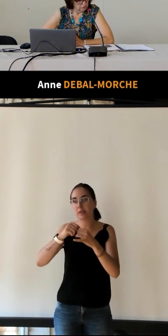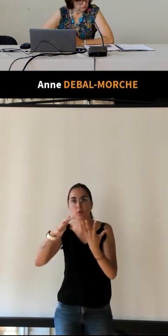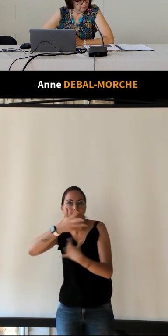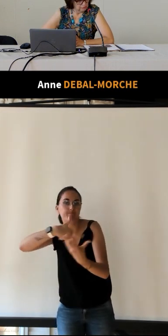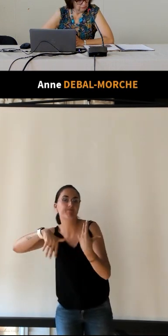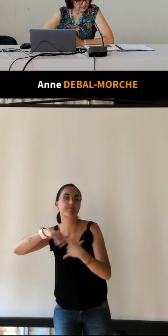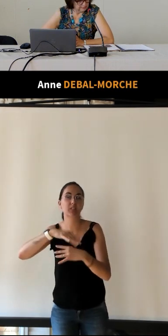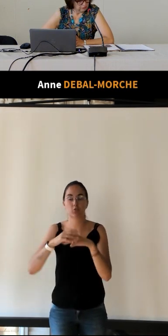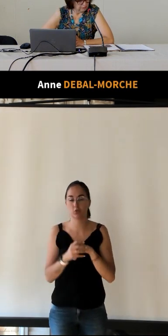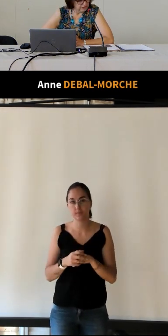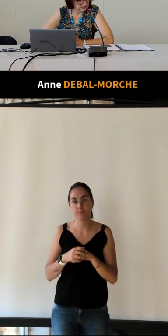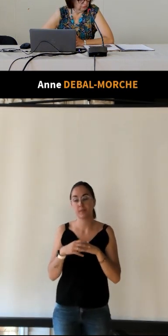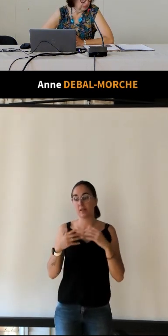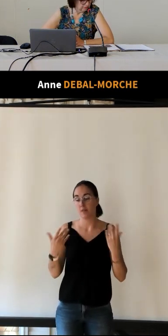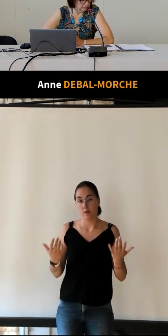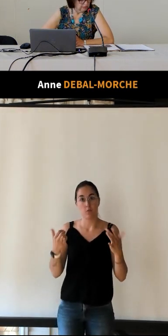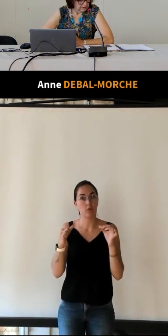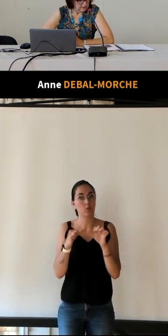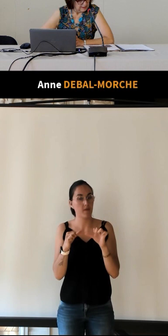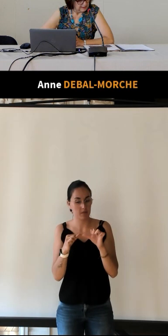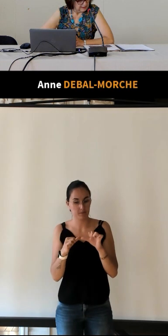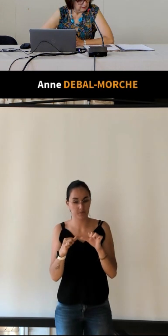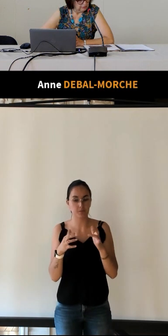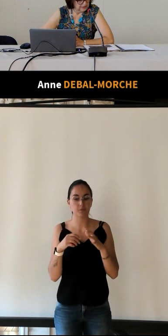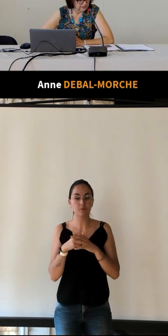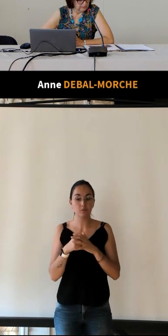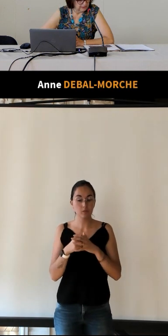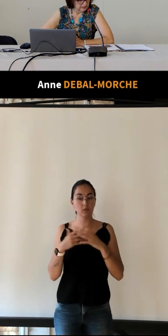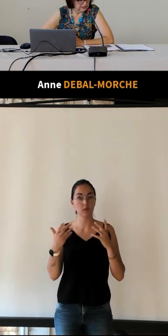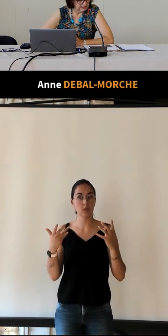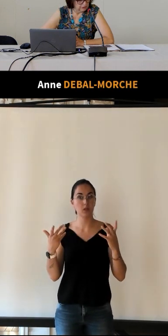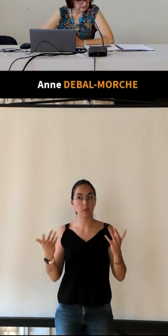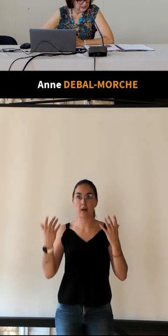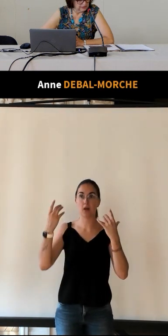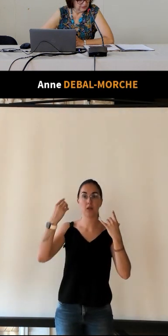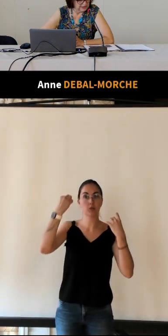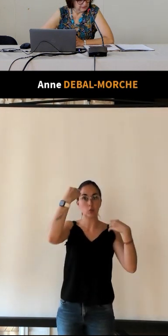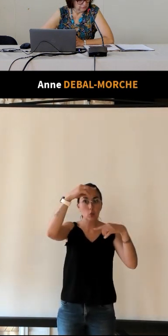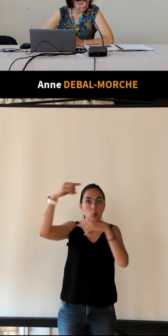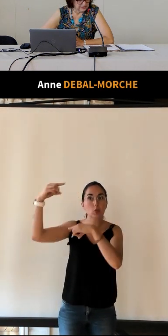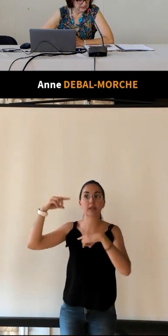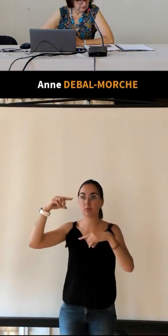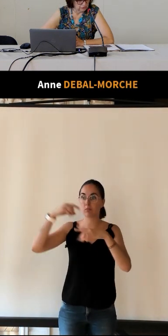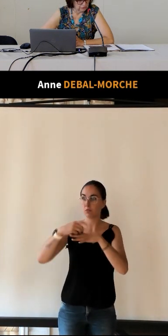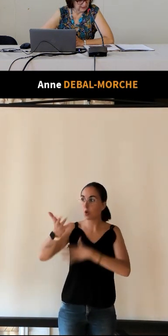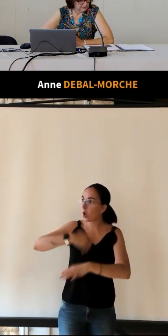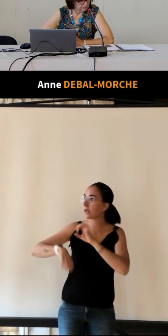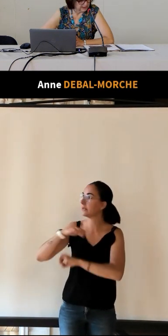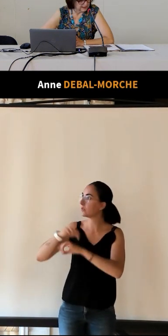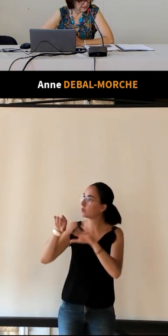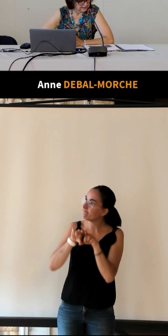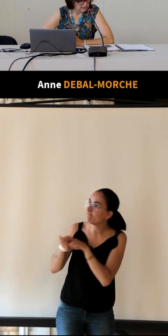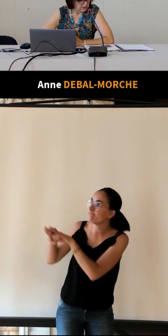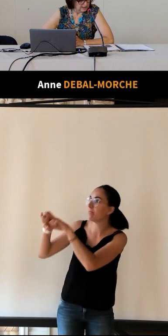qui a pour objet donc le développement et la coordination des actions touristiques de Tours et de la